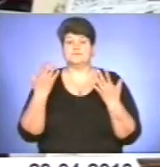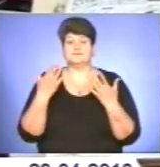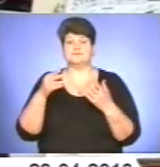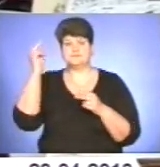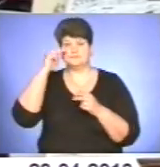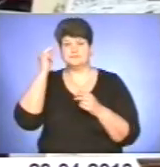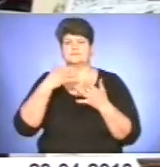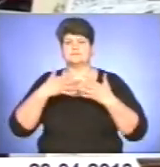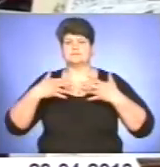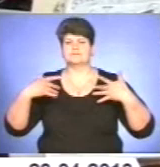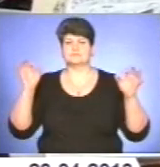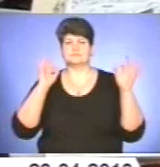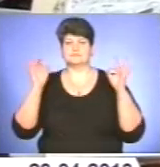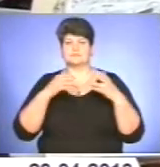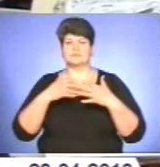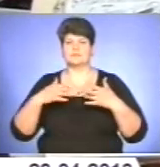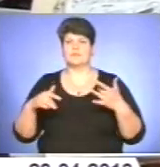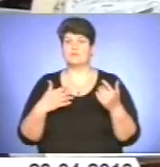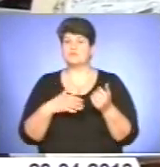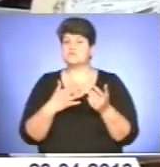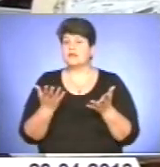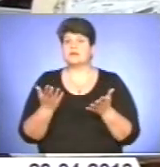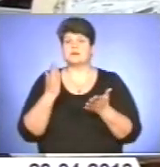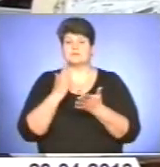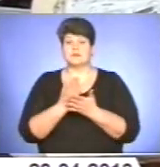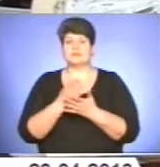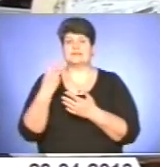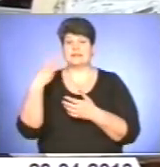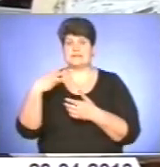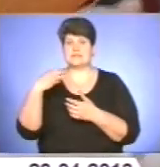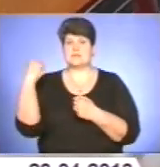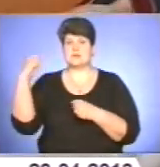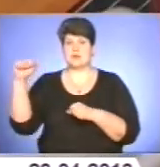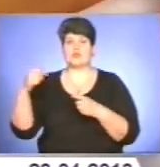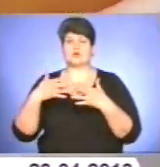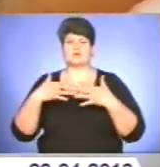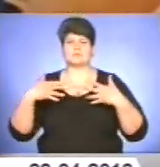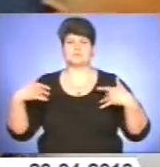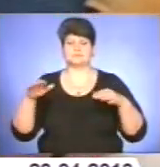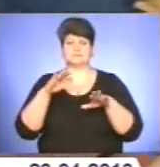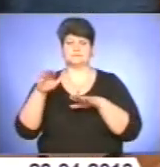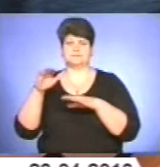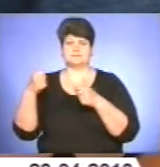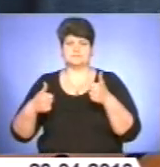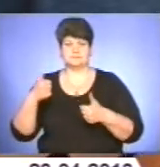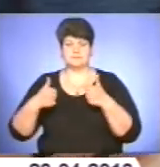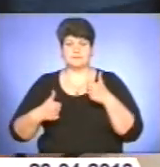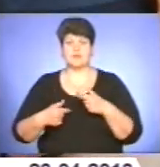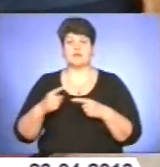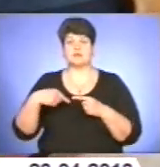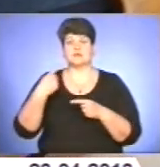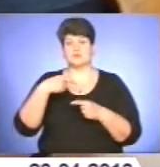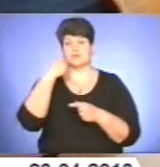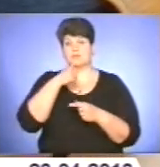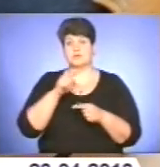Лише з початку року вихованці закладу здобули 30 перемог на конкурсах різних рівнів. Та вже наступного року тут може стати